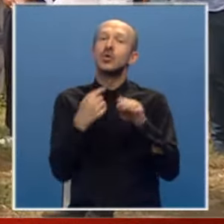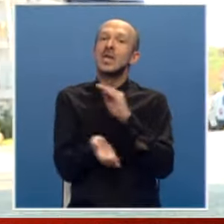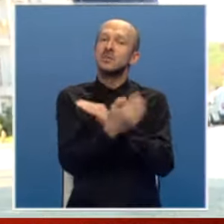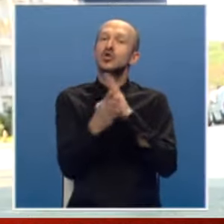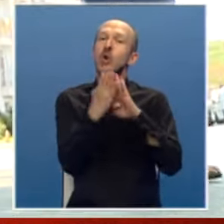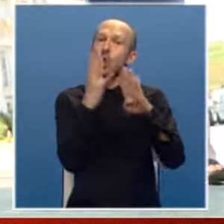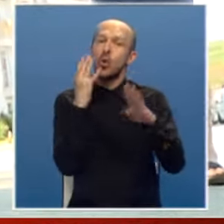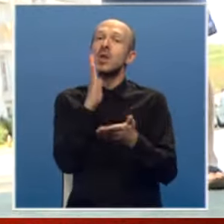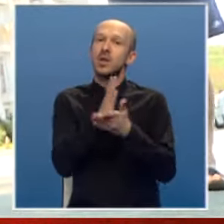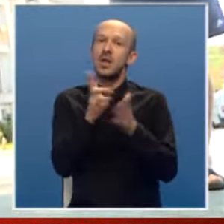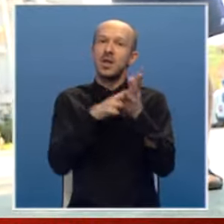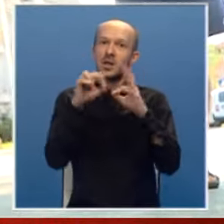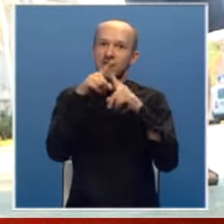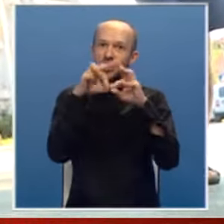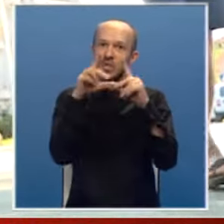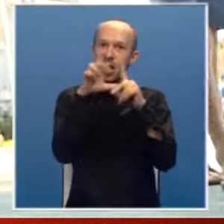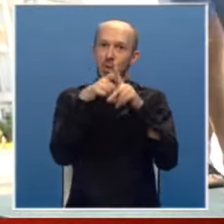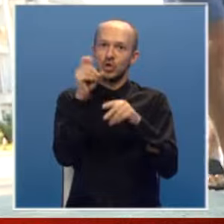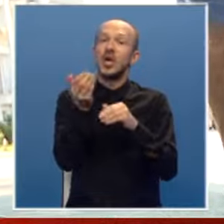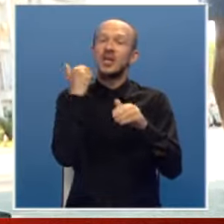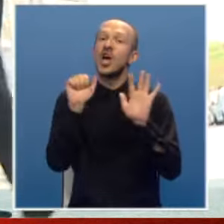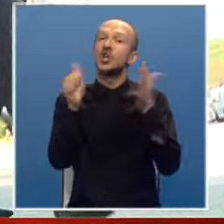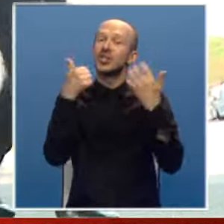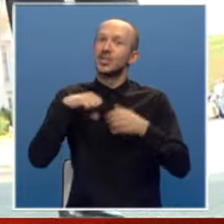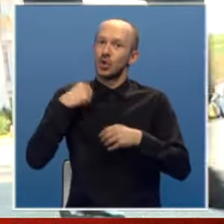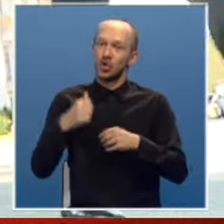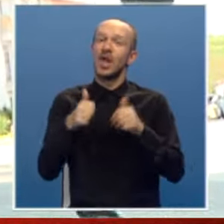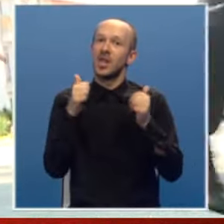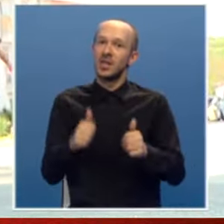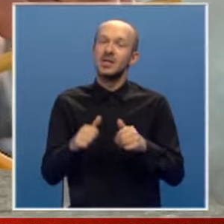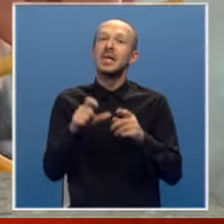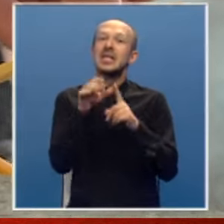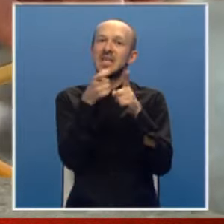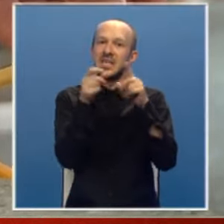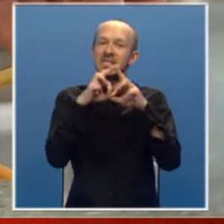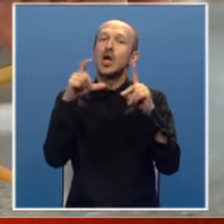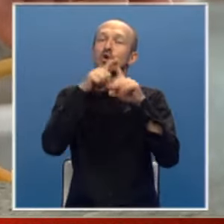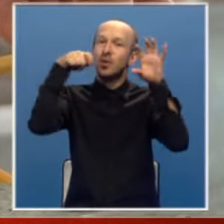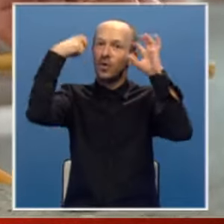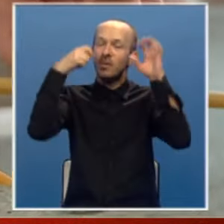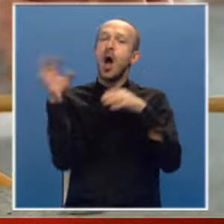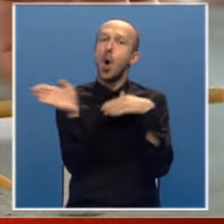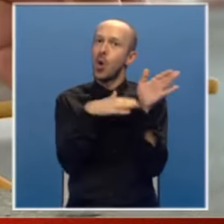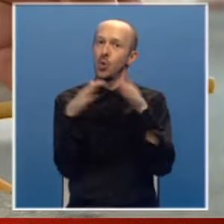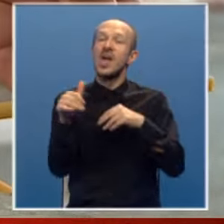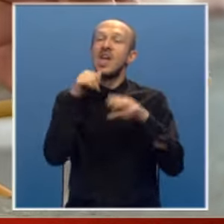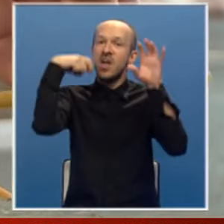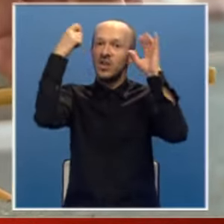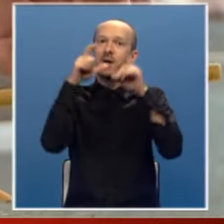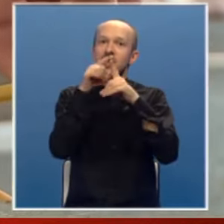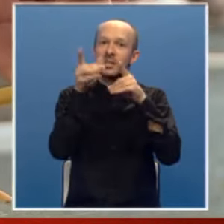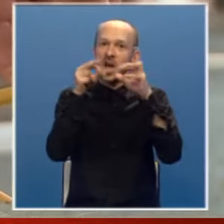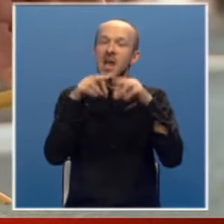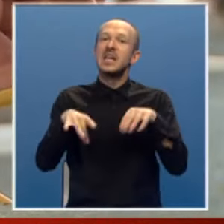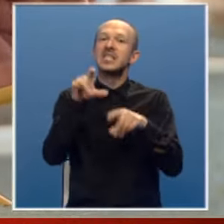izbjegličkoj koloni bila je Nataša Drakulić, tada 16-godišnjakinja, danas scenarista dokumentarnog filma Oluja i filma Dara iz